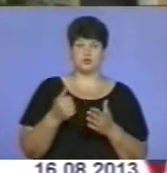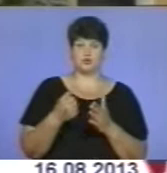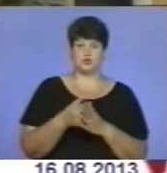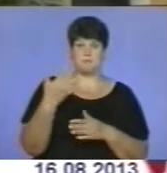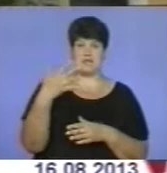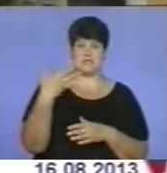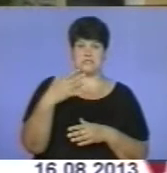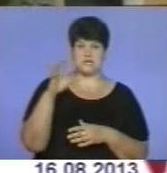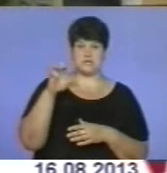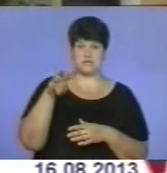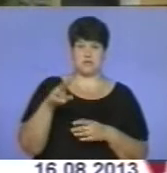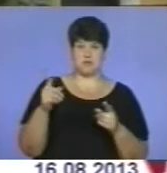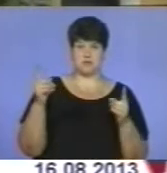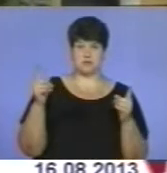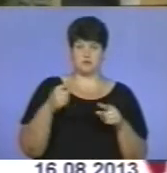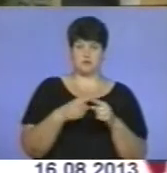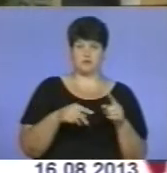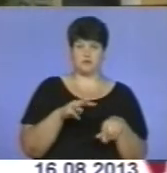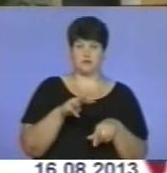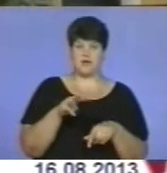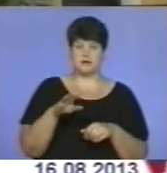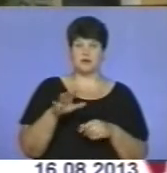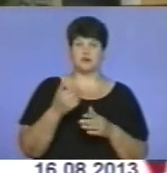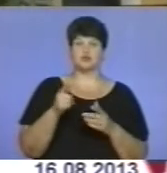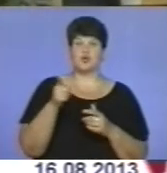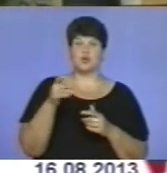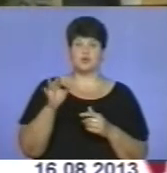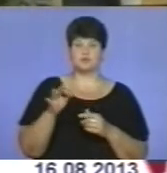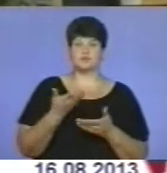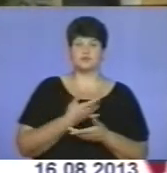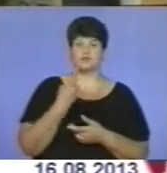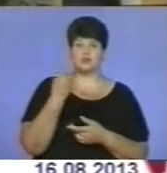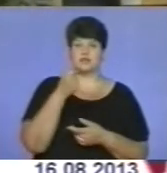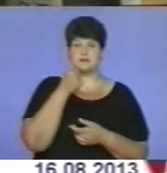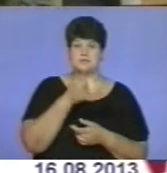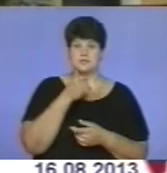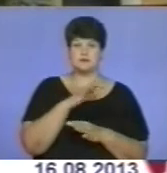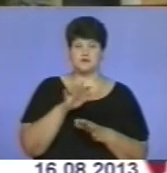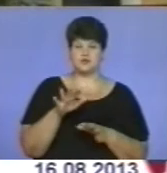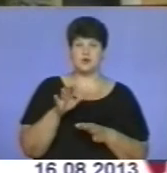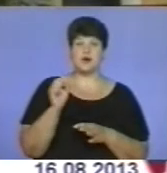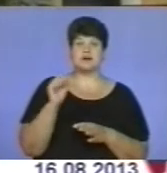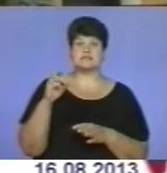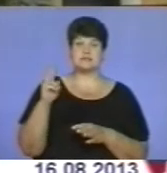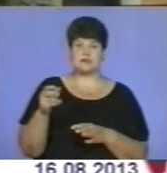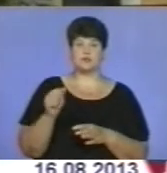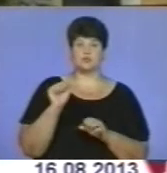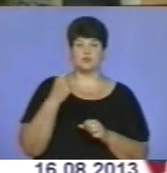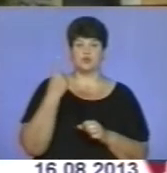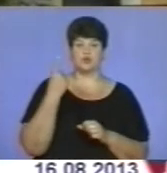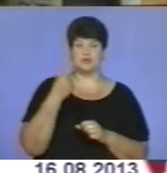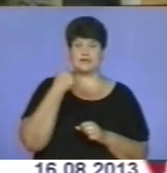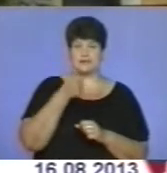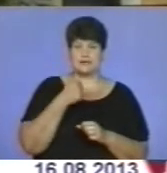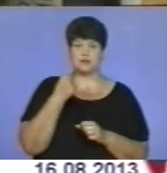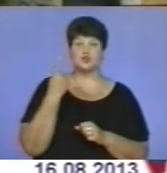сантиметрів. Якщо гострики живуть до місяця часу, то аскариди до року можуть бути в організмі, шкодити. І це якщо